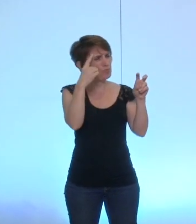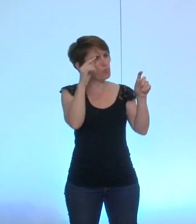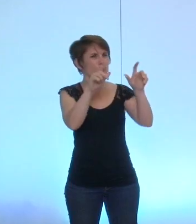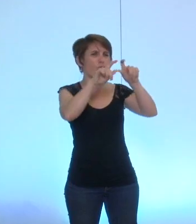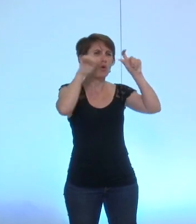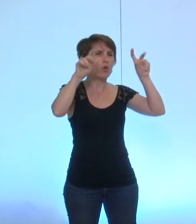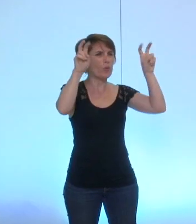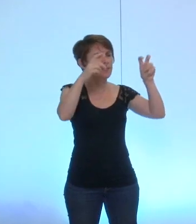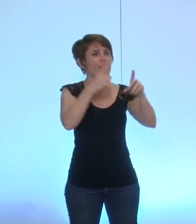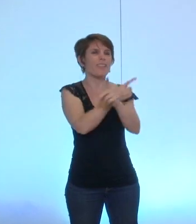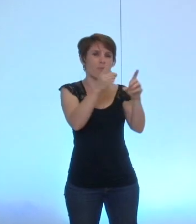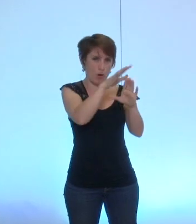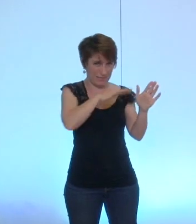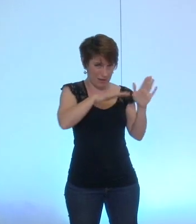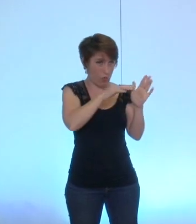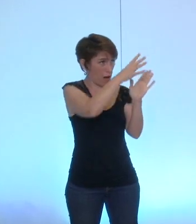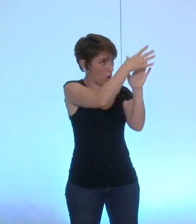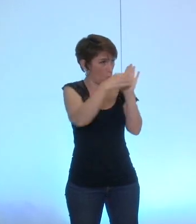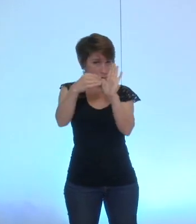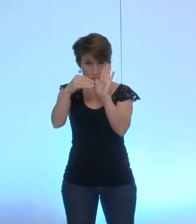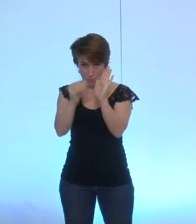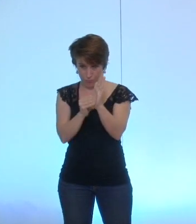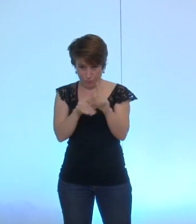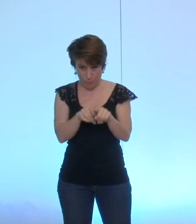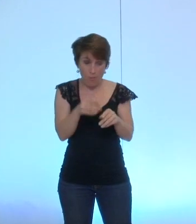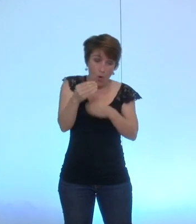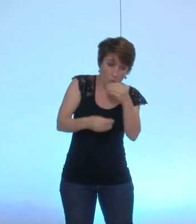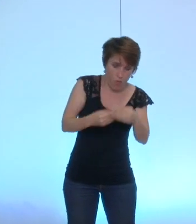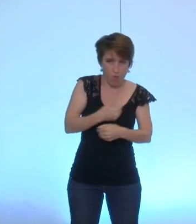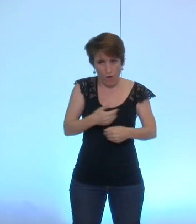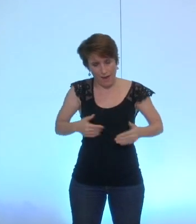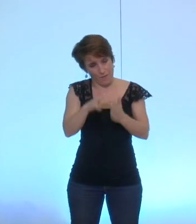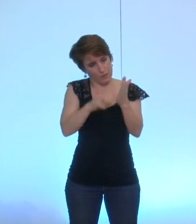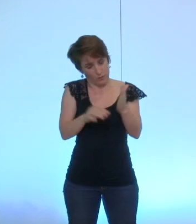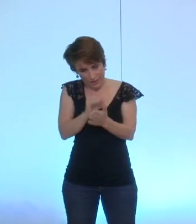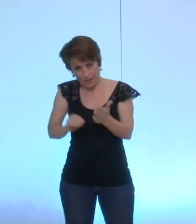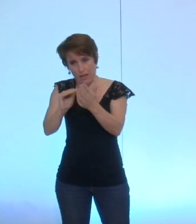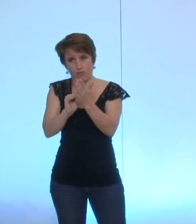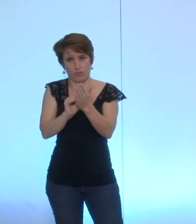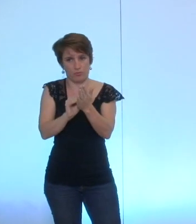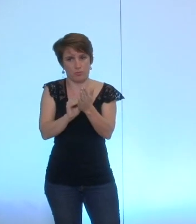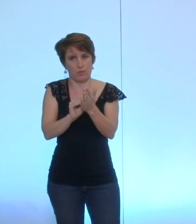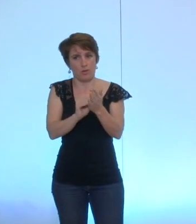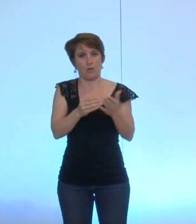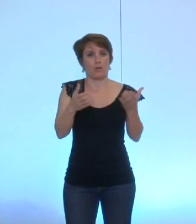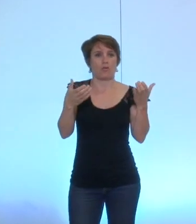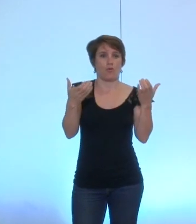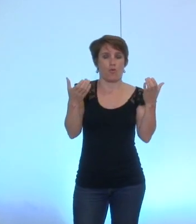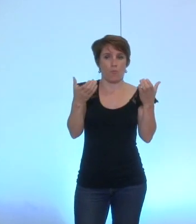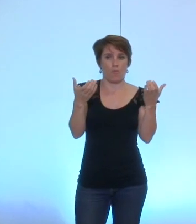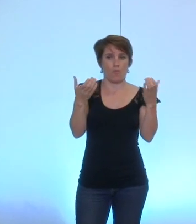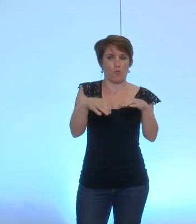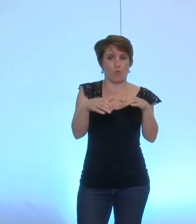démocratie locale ou bien ajouter en fin de texte une délibération du conseil municipal détermine les conditions de mise en oeuvre